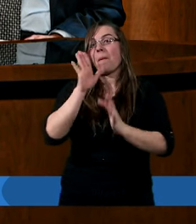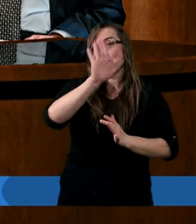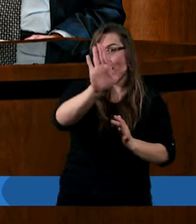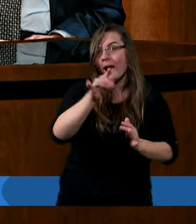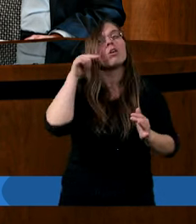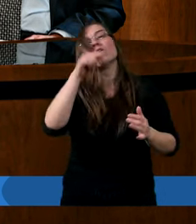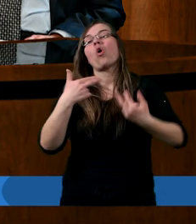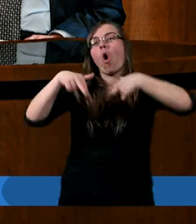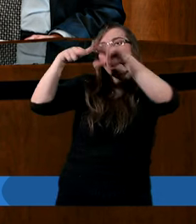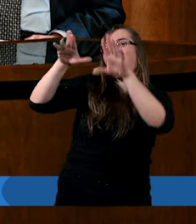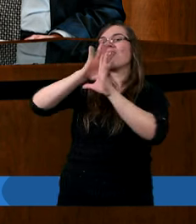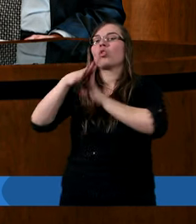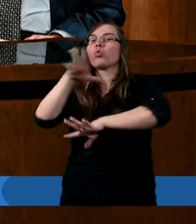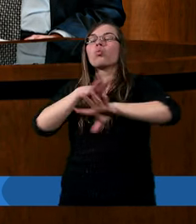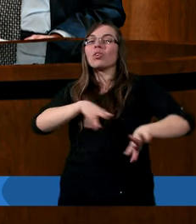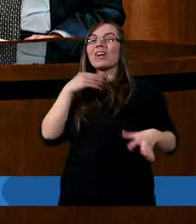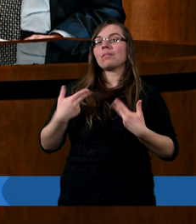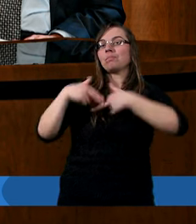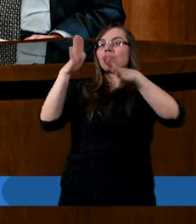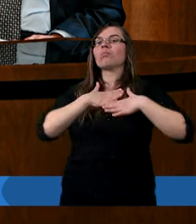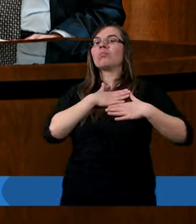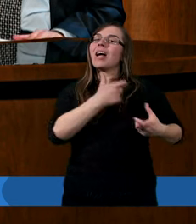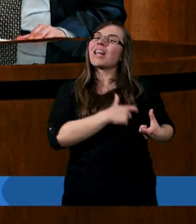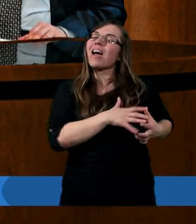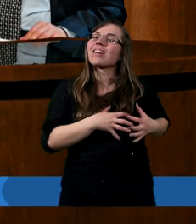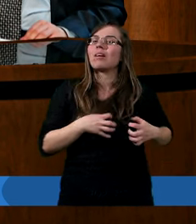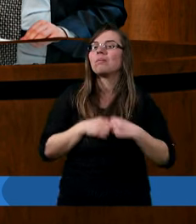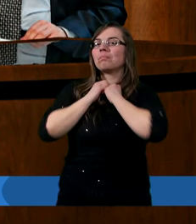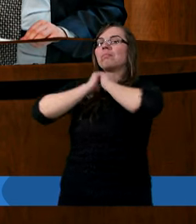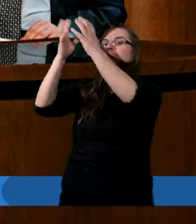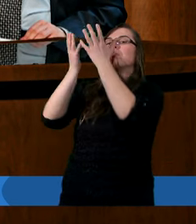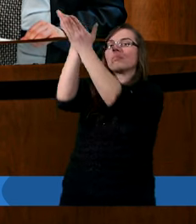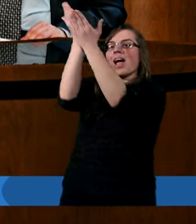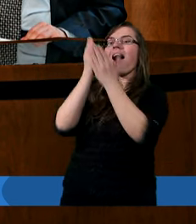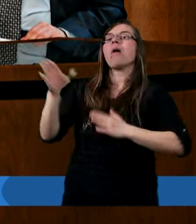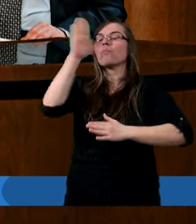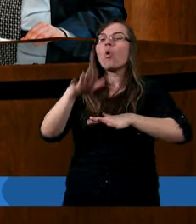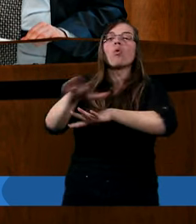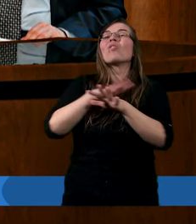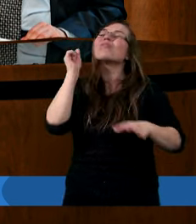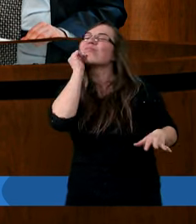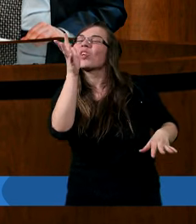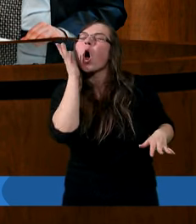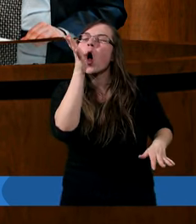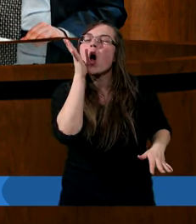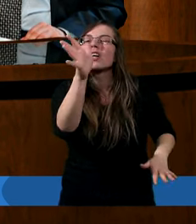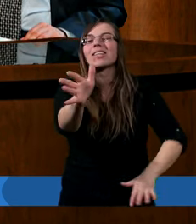jak poddaje się Duchowi Świątymu stale, codziennie. Nie od czasu do czasu, albo raz to się